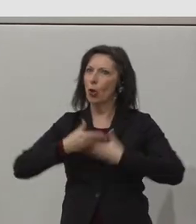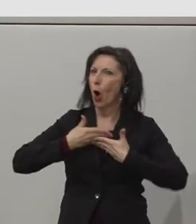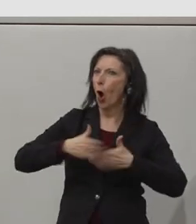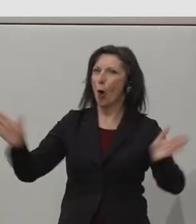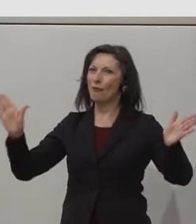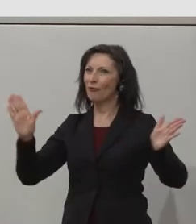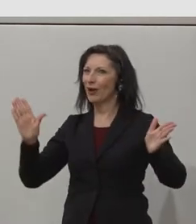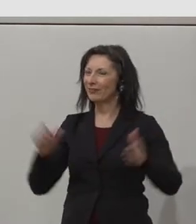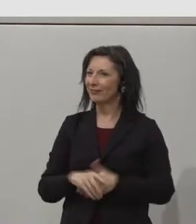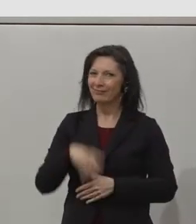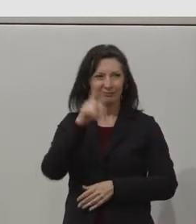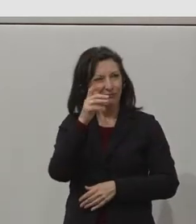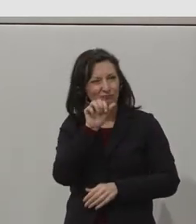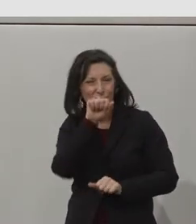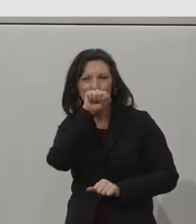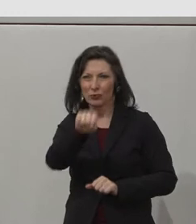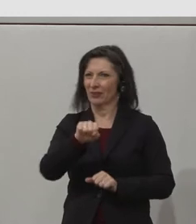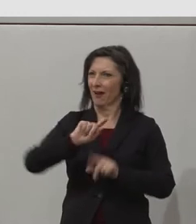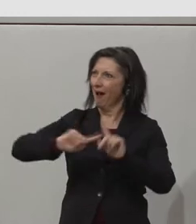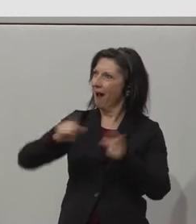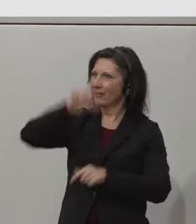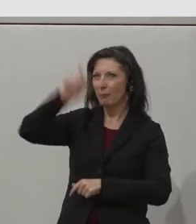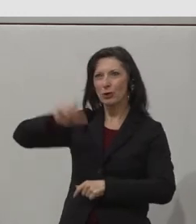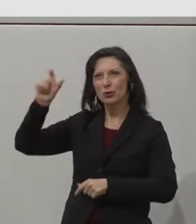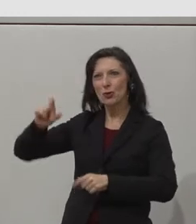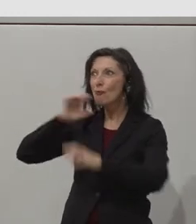situation where people would be coming in and out of the building every day.